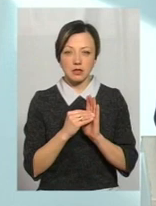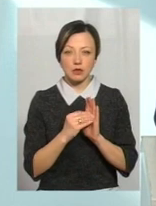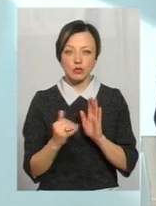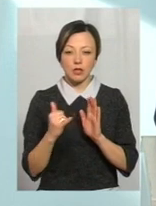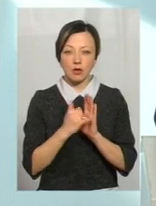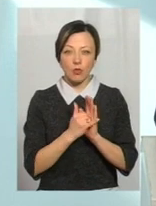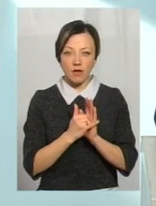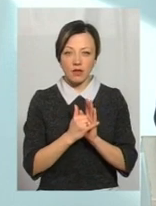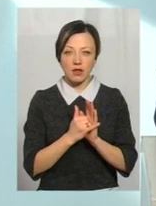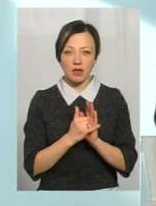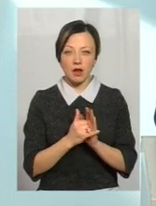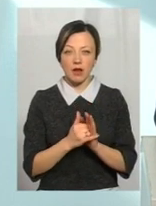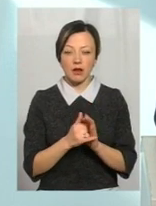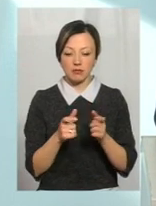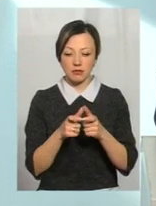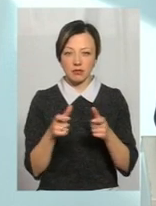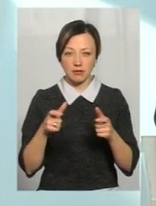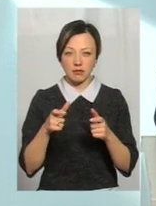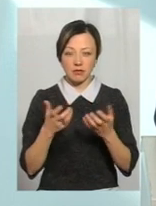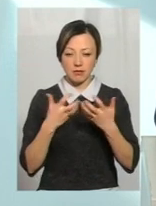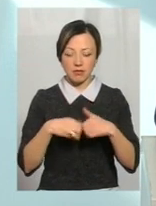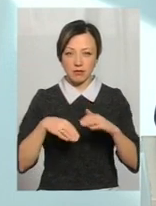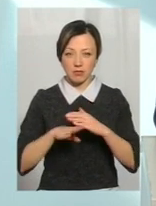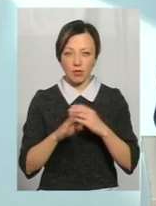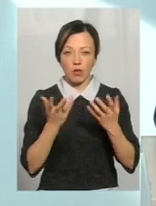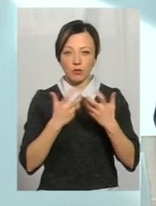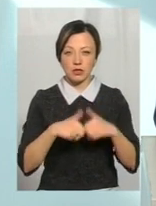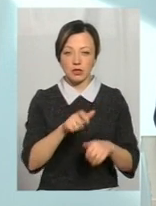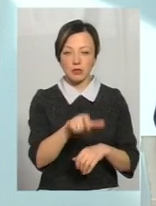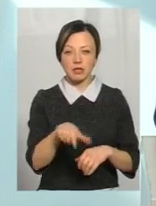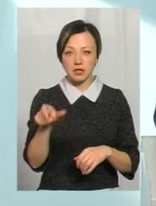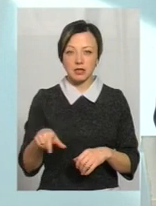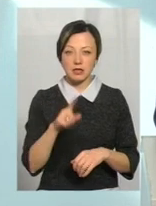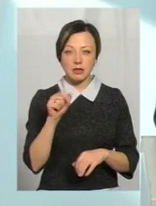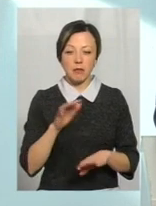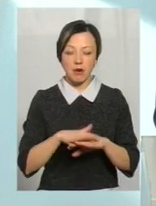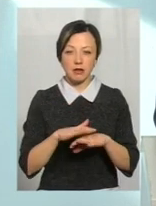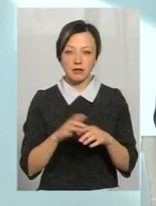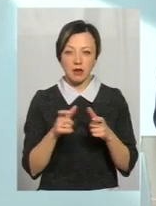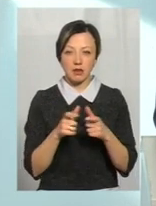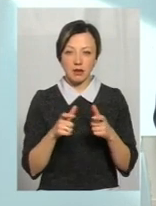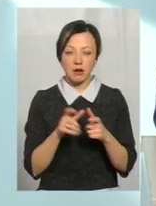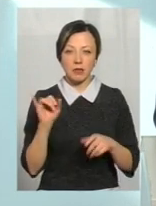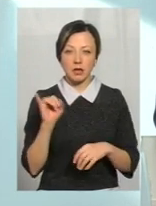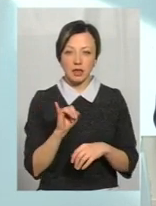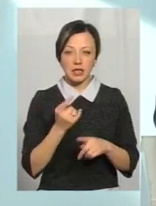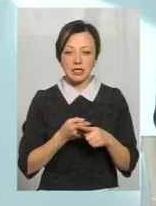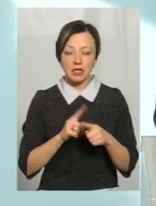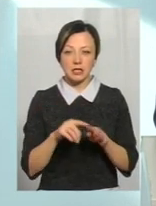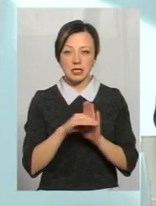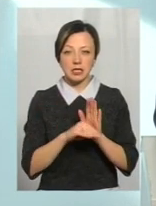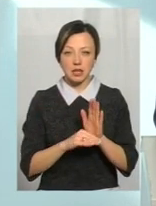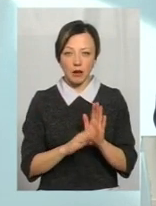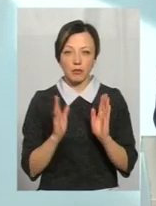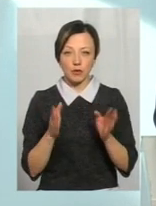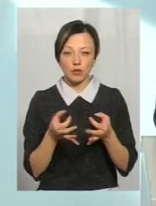валідаторів для обчислювання пасажирів за банківськими картками. дана ж система буде